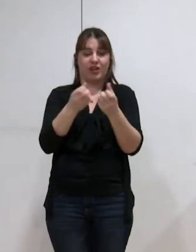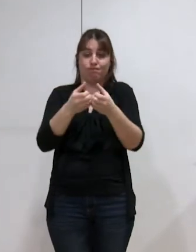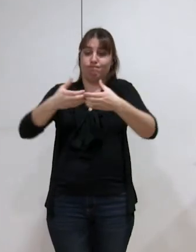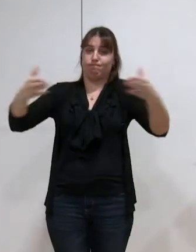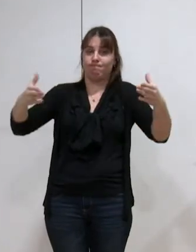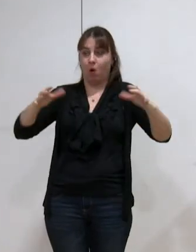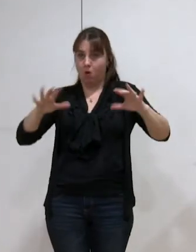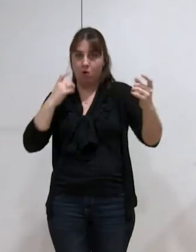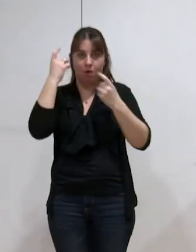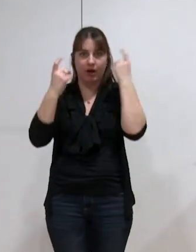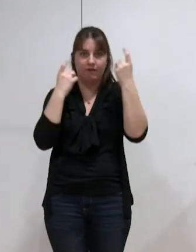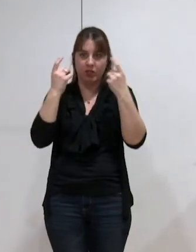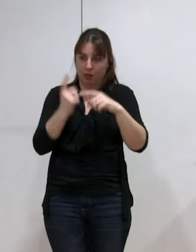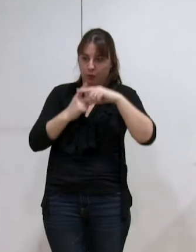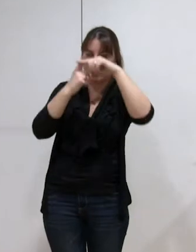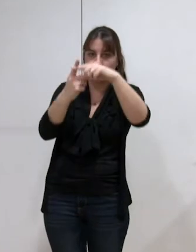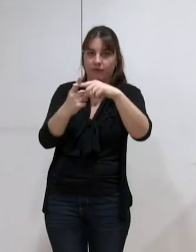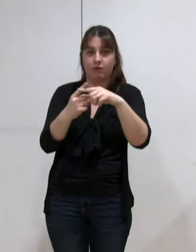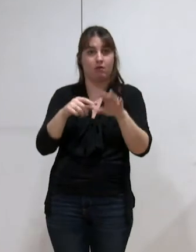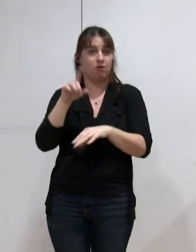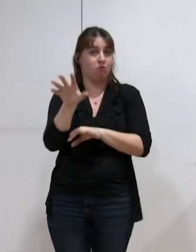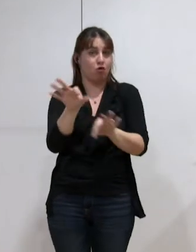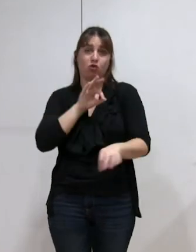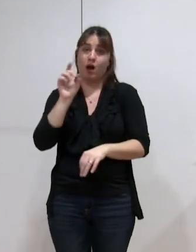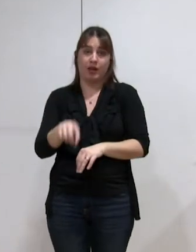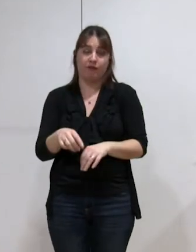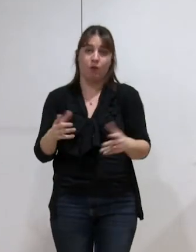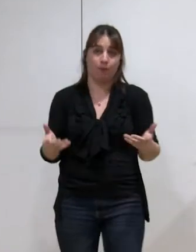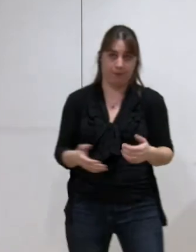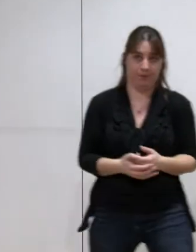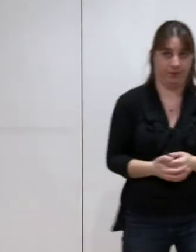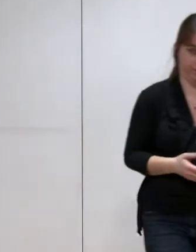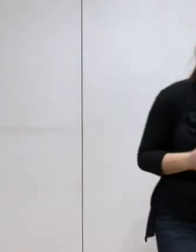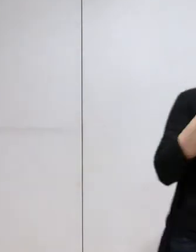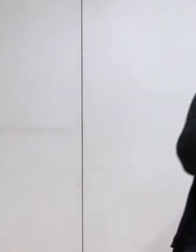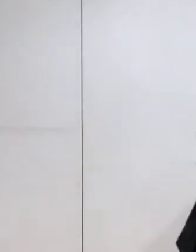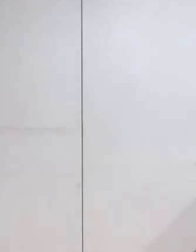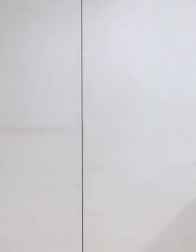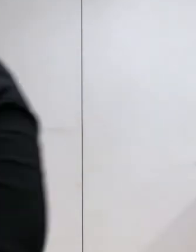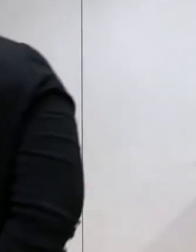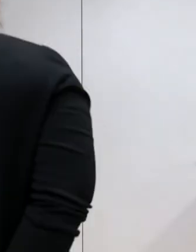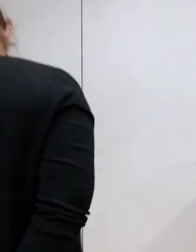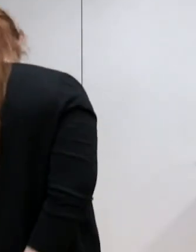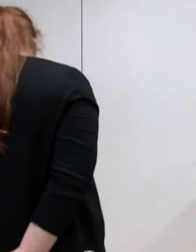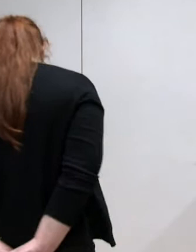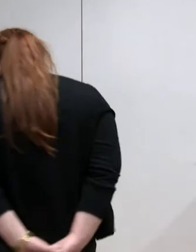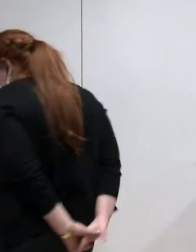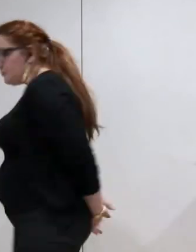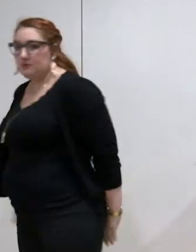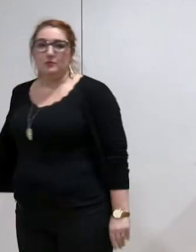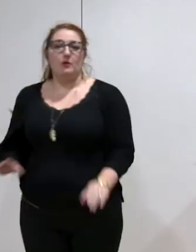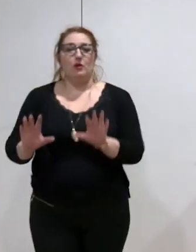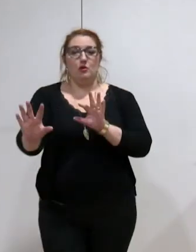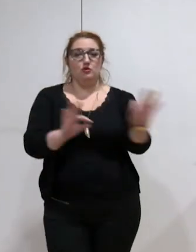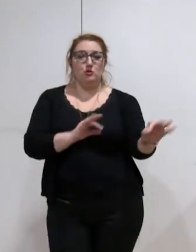finalement, il fallait faire un choix ou bien se placer dans une dynamique concurrentielle ou bien faire le choix d'une logique de coopération.